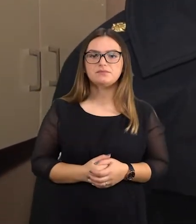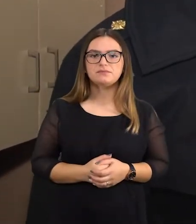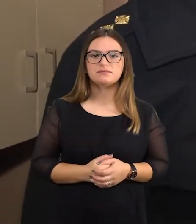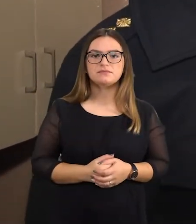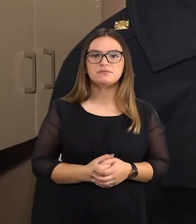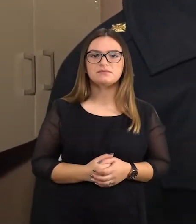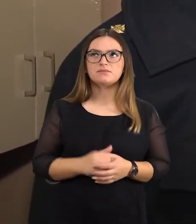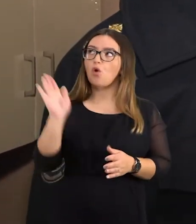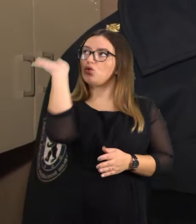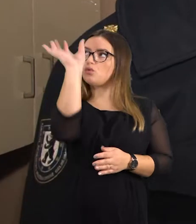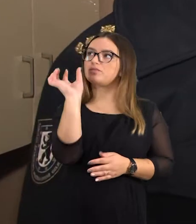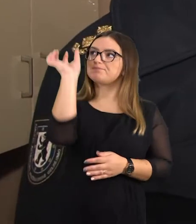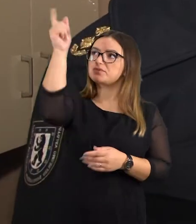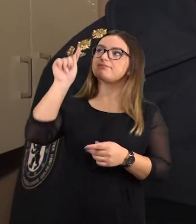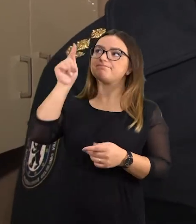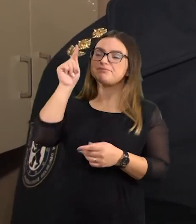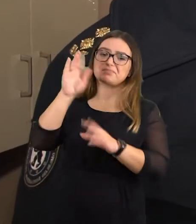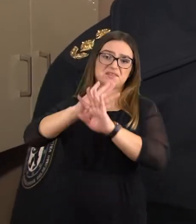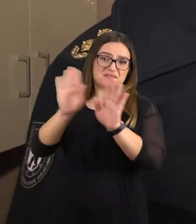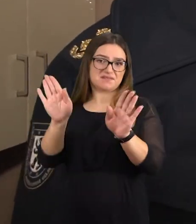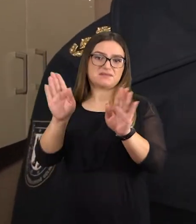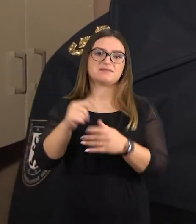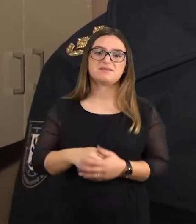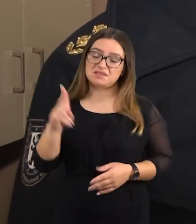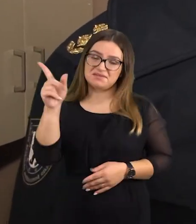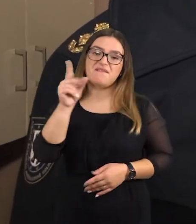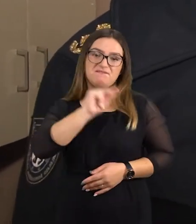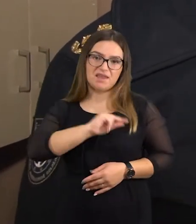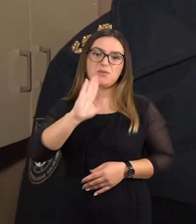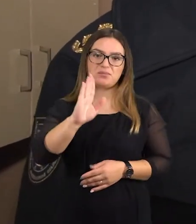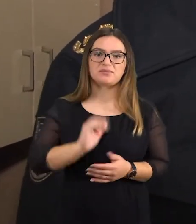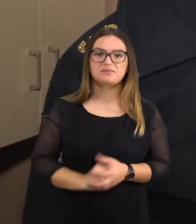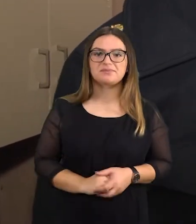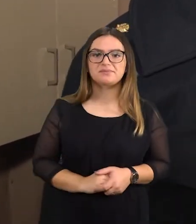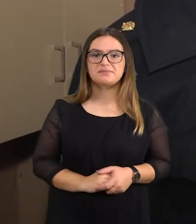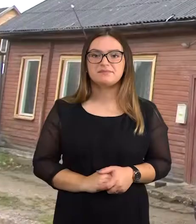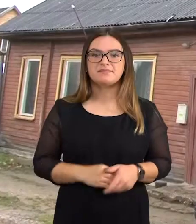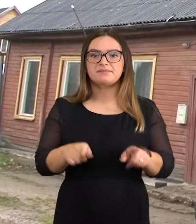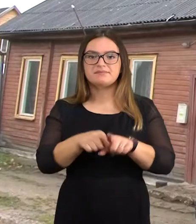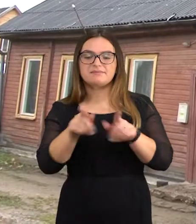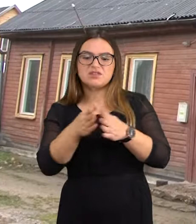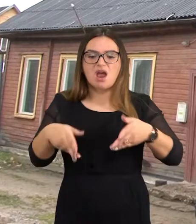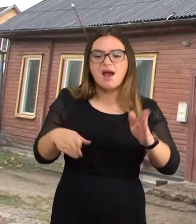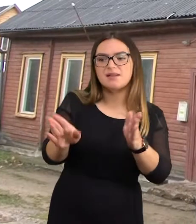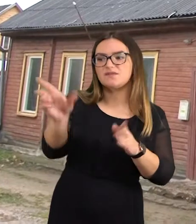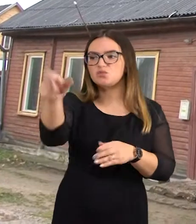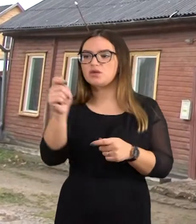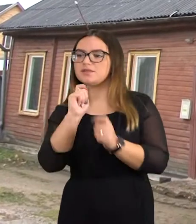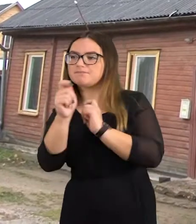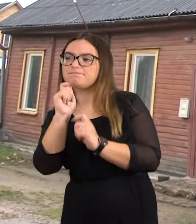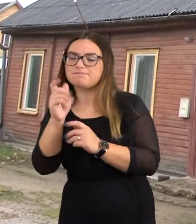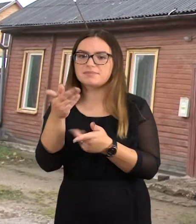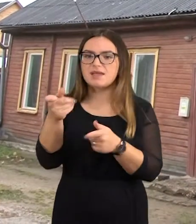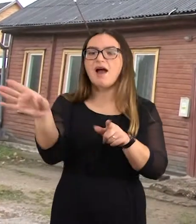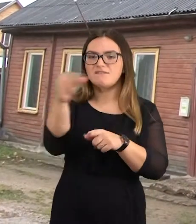Prie lubų prisukti ir jo daugiau nieko nereikia tenais. Jis jau savo pareigą atliks. Gatvėje kalbinti praiviai prisipažino,